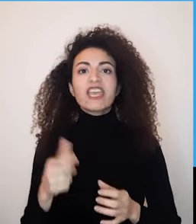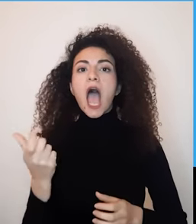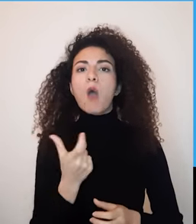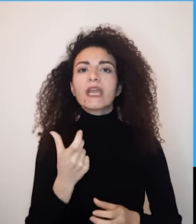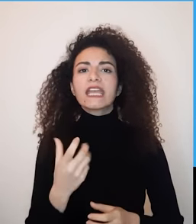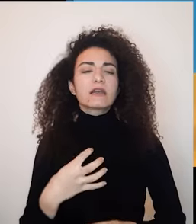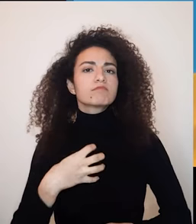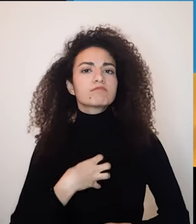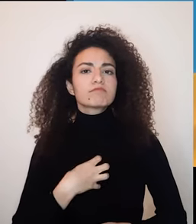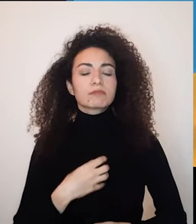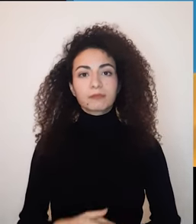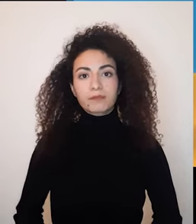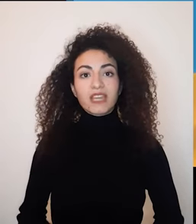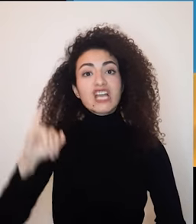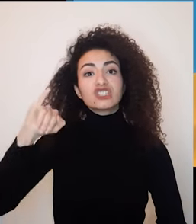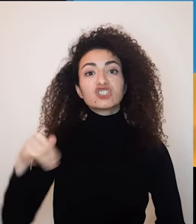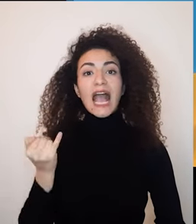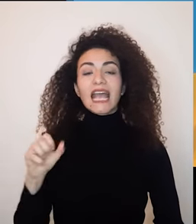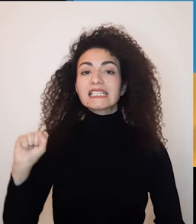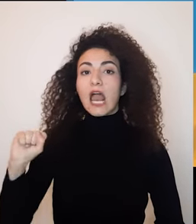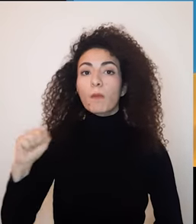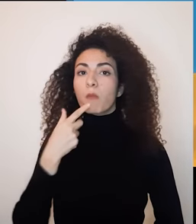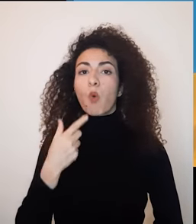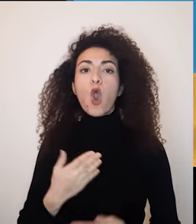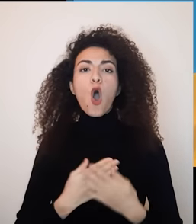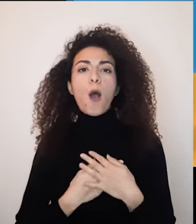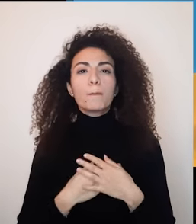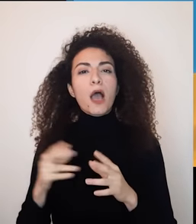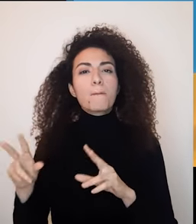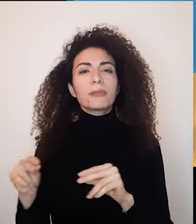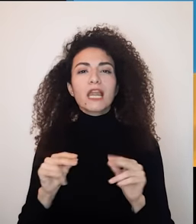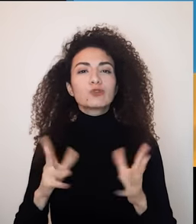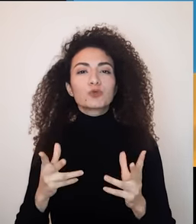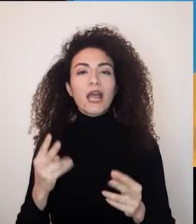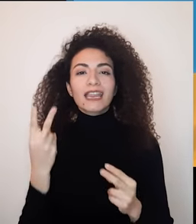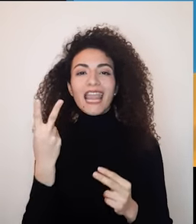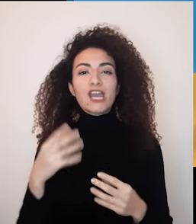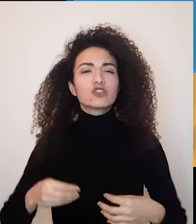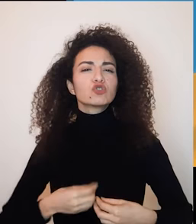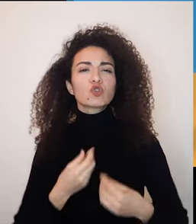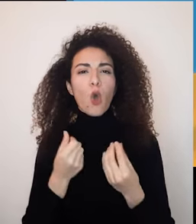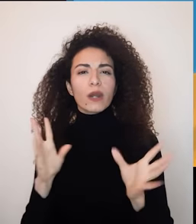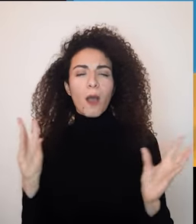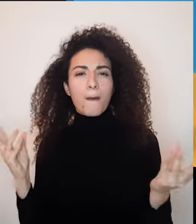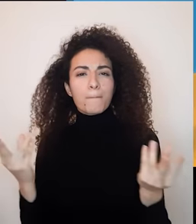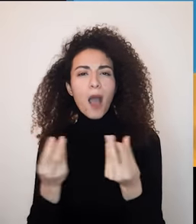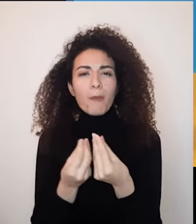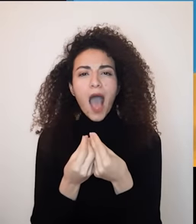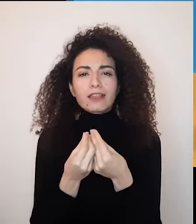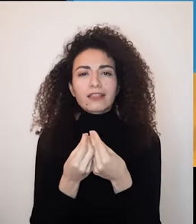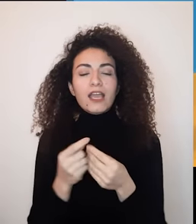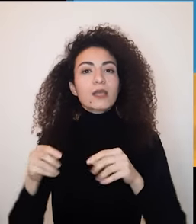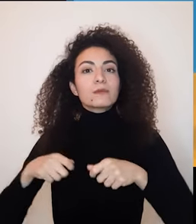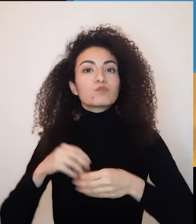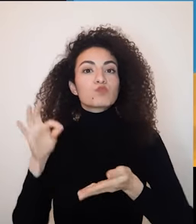علائقية جاك سالومي يصف الحب بإنه لقاء شعورين يؤلفين سوية نوتة